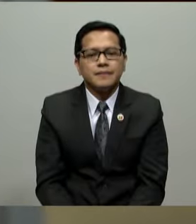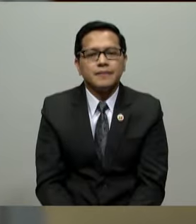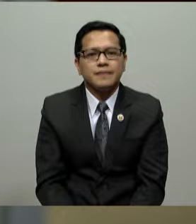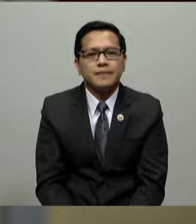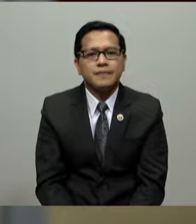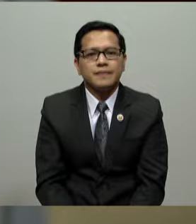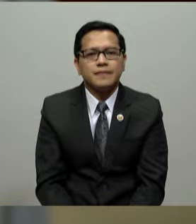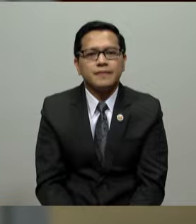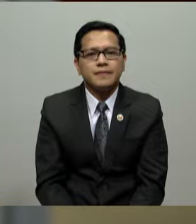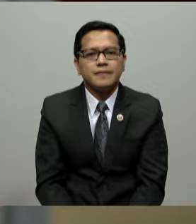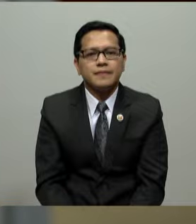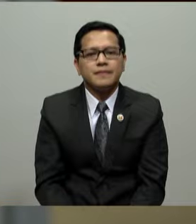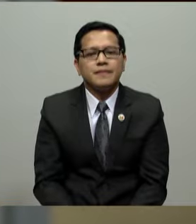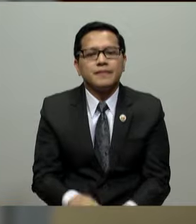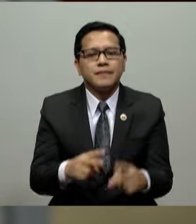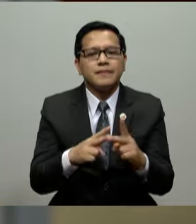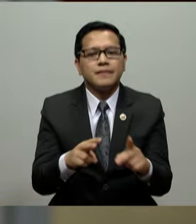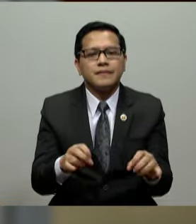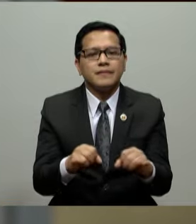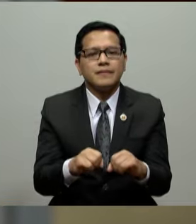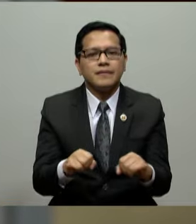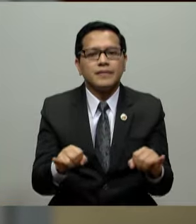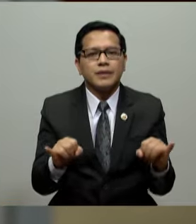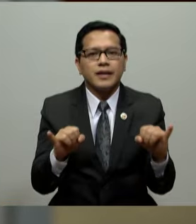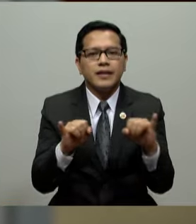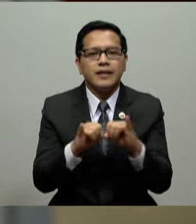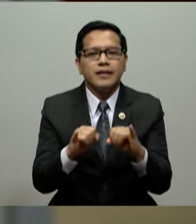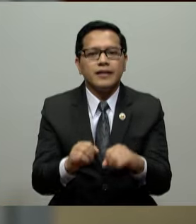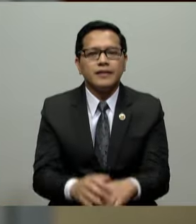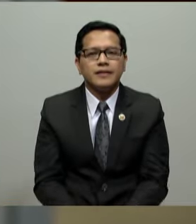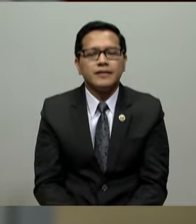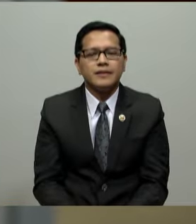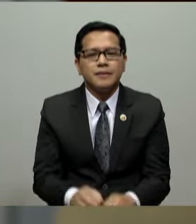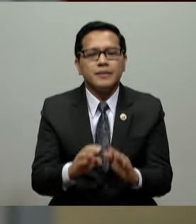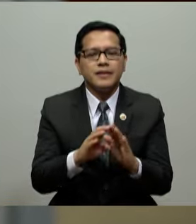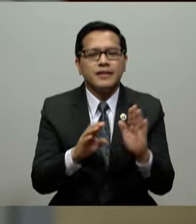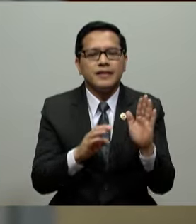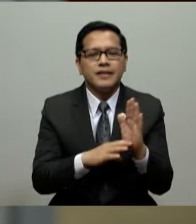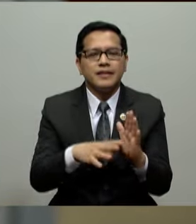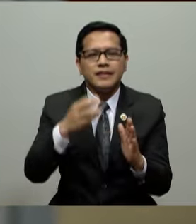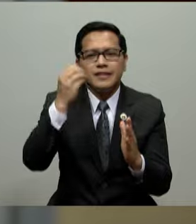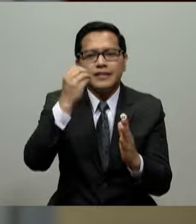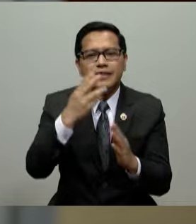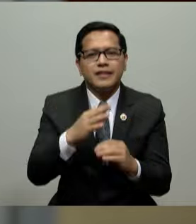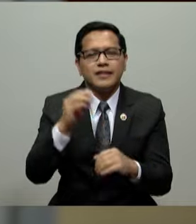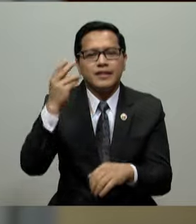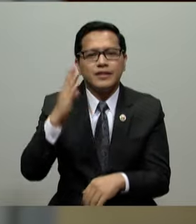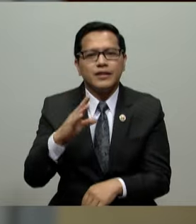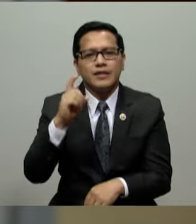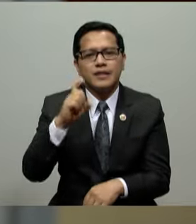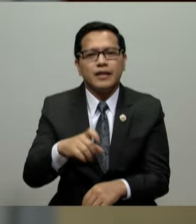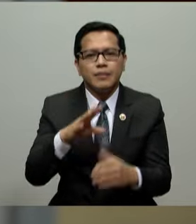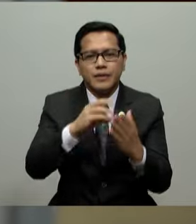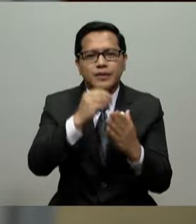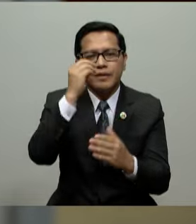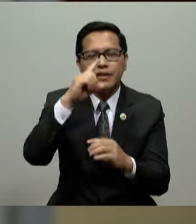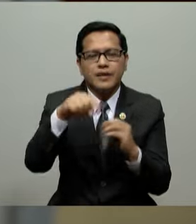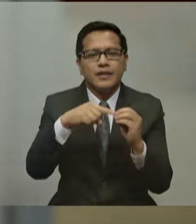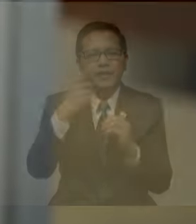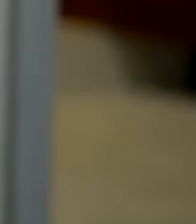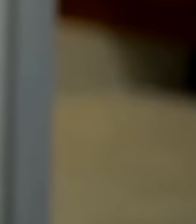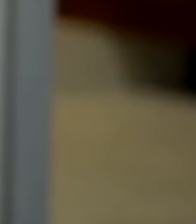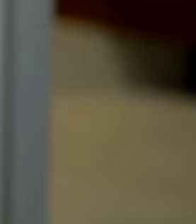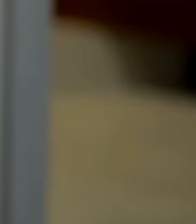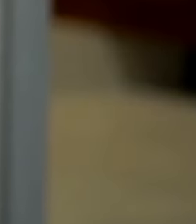Mahalaga po na ma-share po natin sa kanila ang mga aral ng Diyos na dapat nilang malaman patungkol sa Diyos para